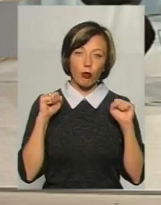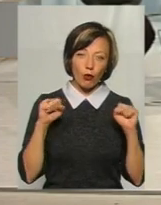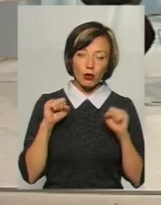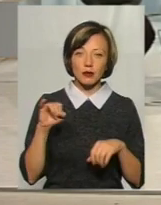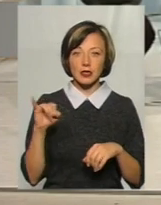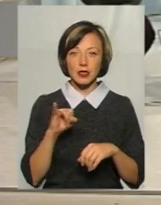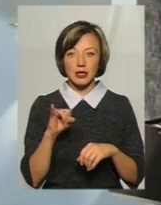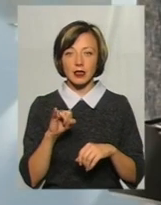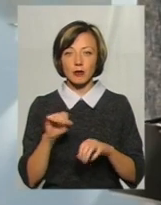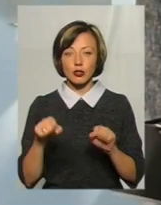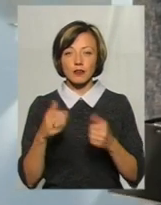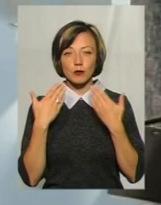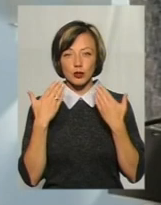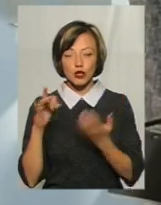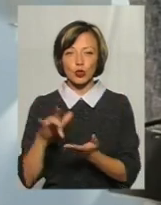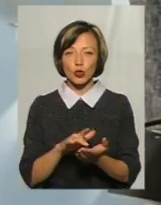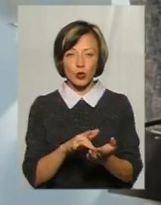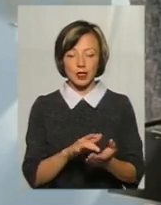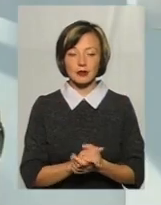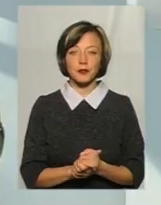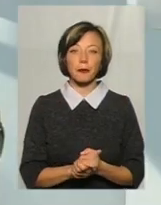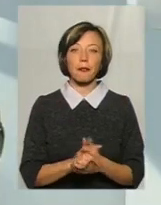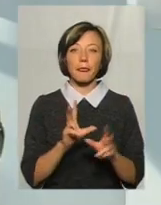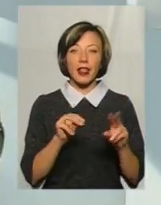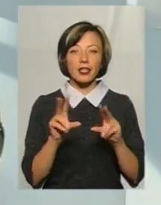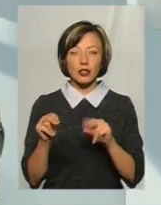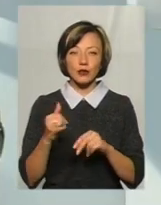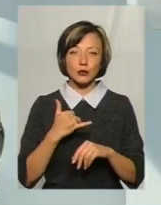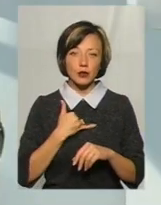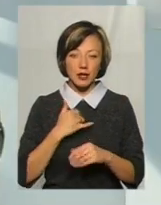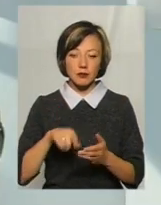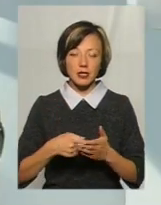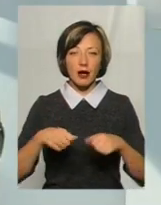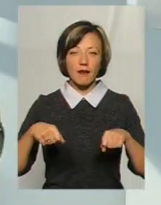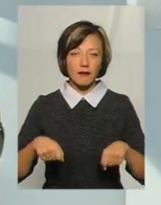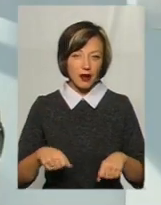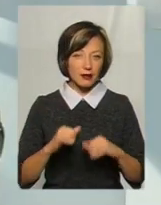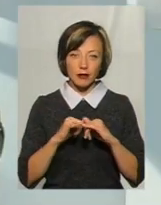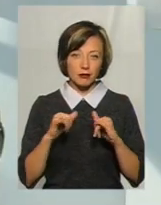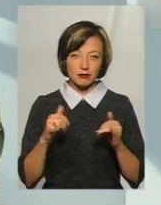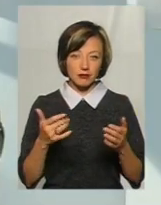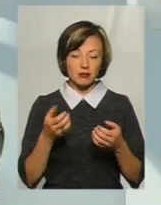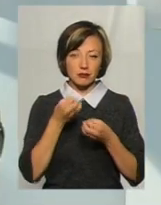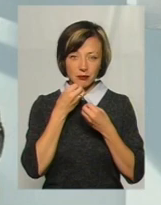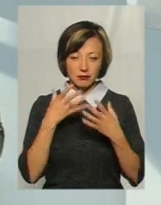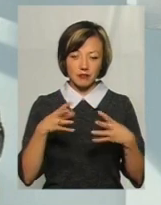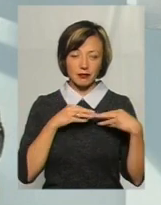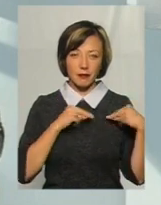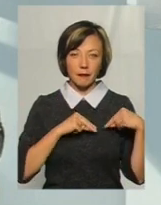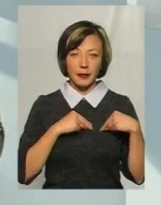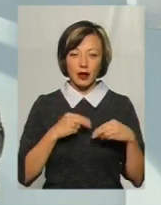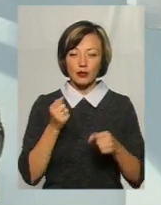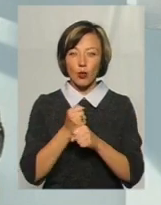можливість відпочинку, і туризму. Так, на щастя, у нас в цьому плані міська влада прогресивна, і було зроблено